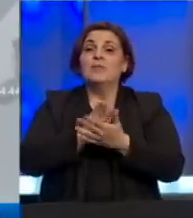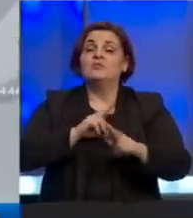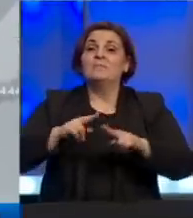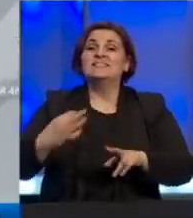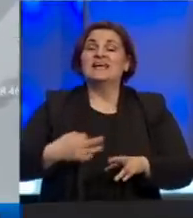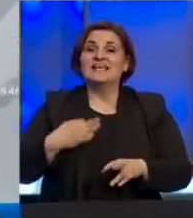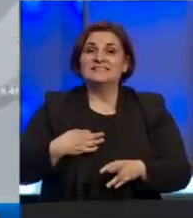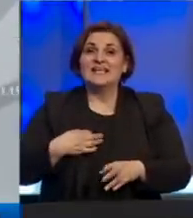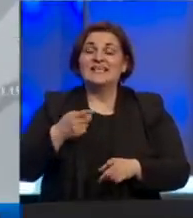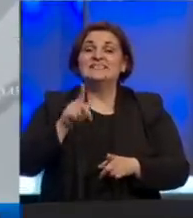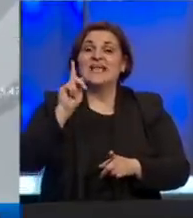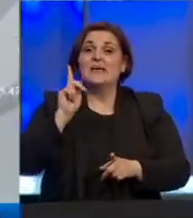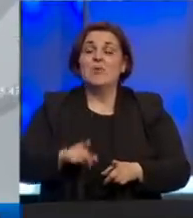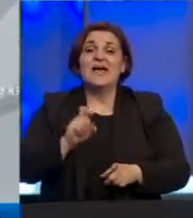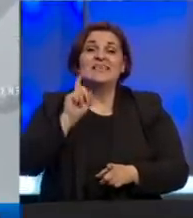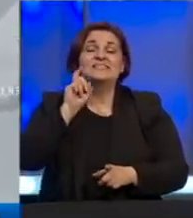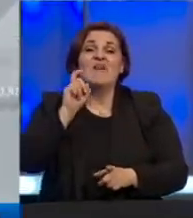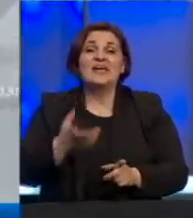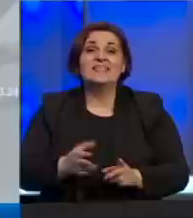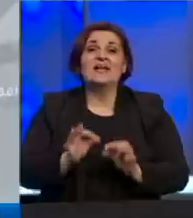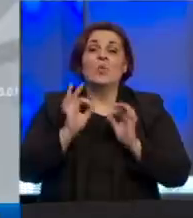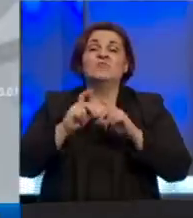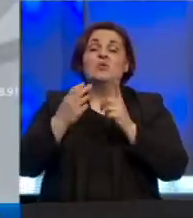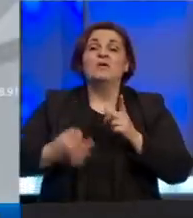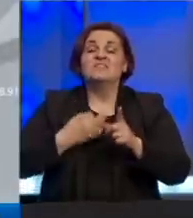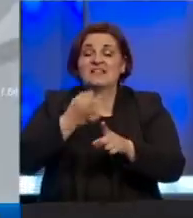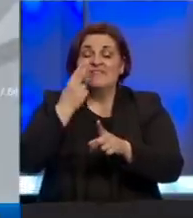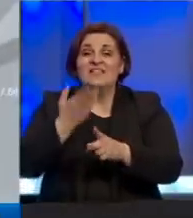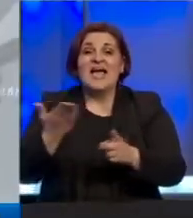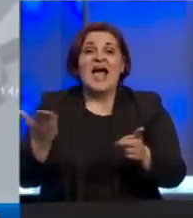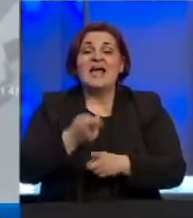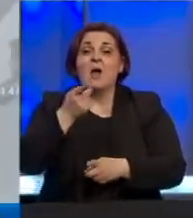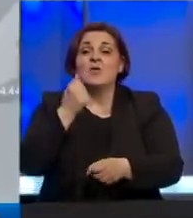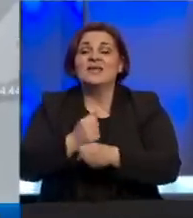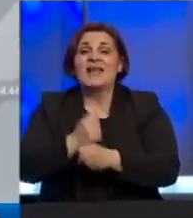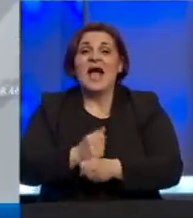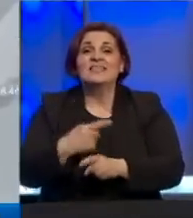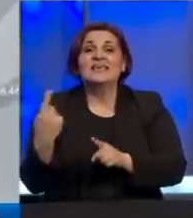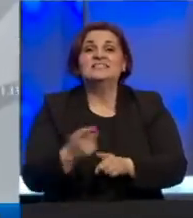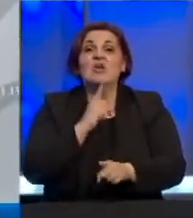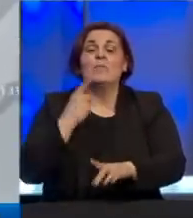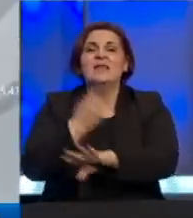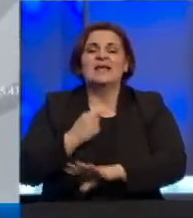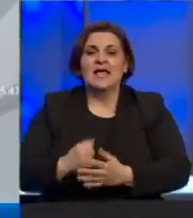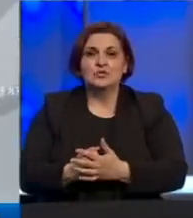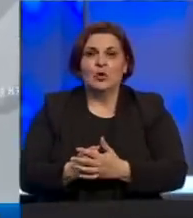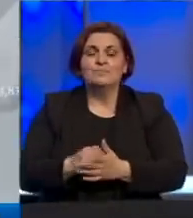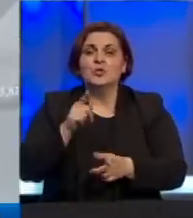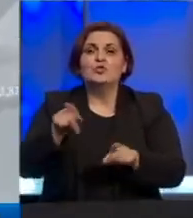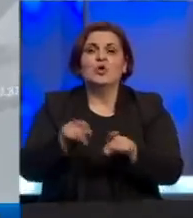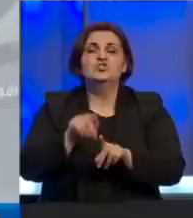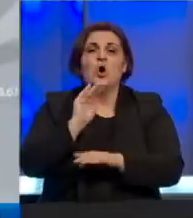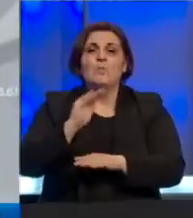zdravlja. Kad mora biti svaki dan u svakom u domova zdravlja da vidi kako mu funkcioniše sistem koji je naredio, to isto